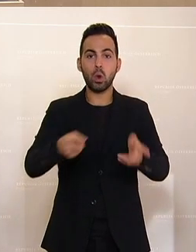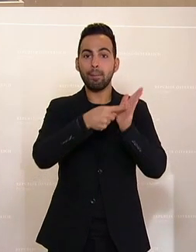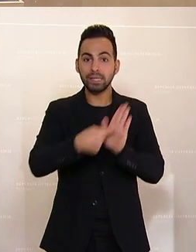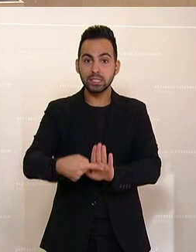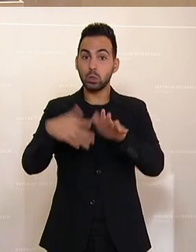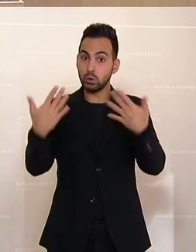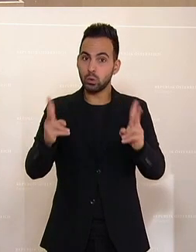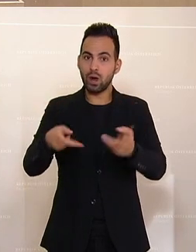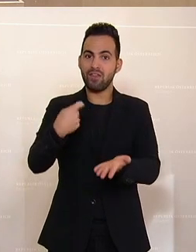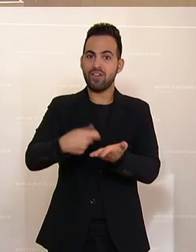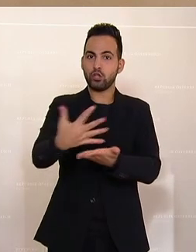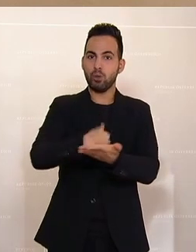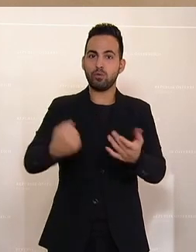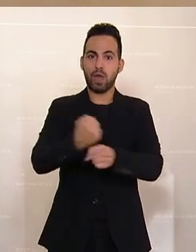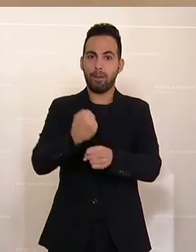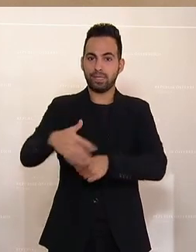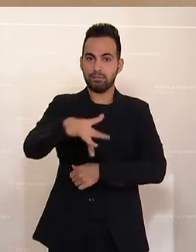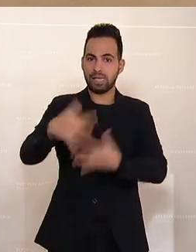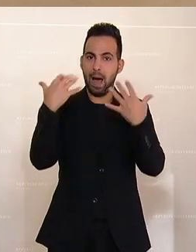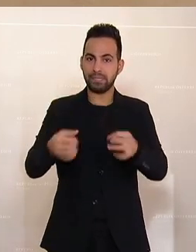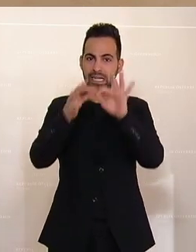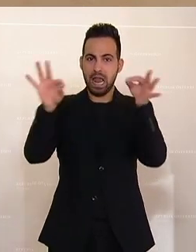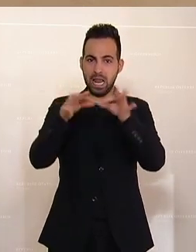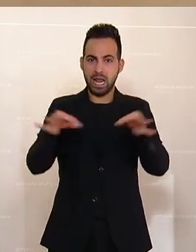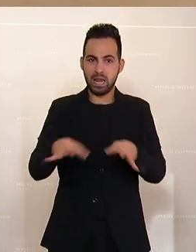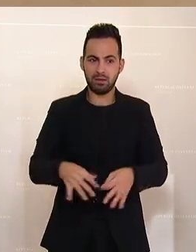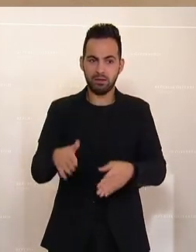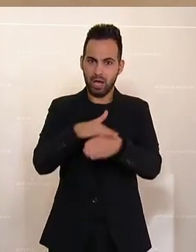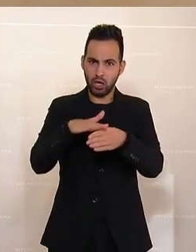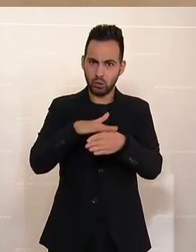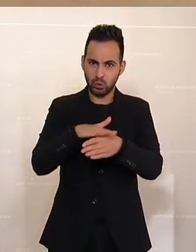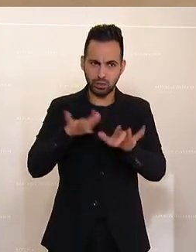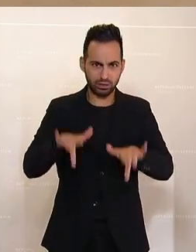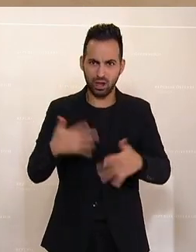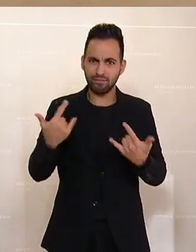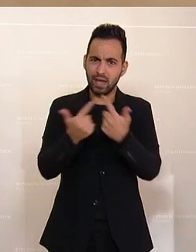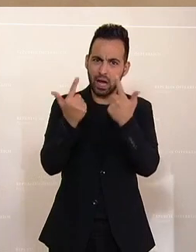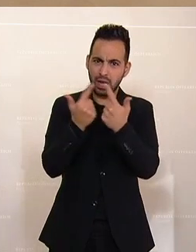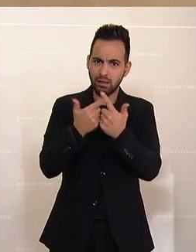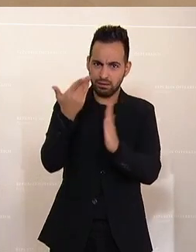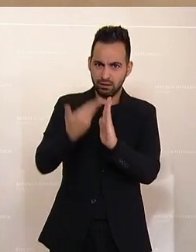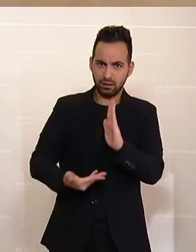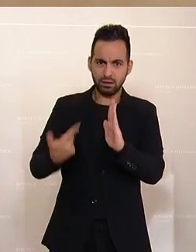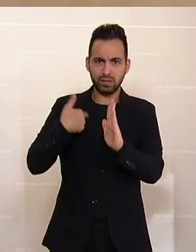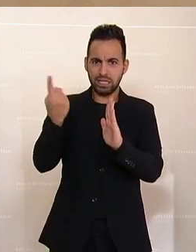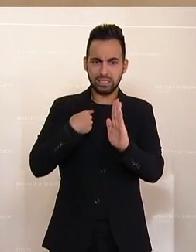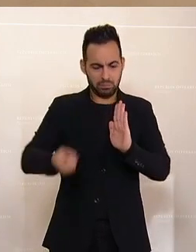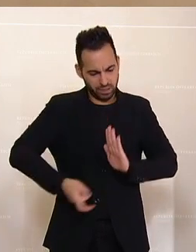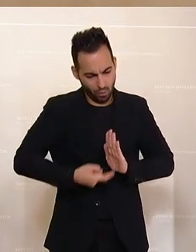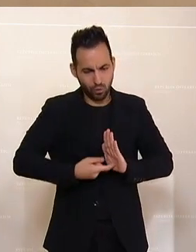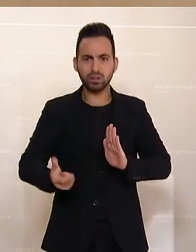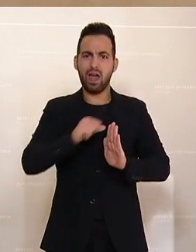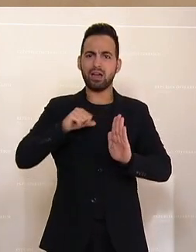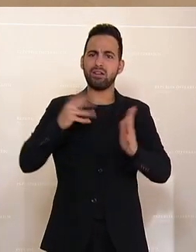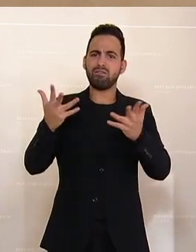Wertschöpfung und Arbeitsplätze zu sichern. Peter, kannst du nicht mit der Aussage erklären und das erklären, was ihr euch da jetzt selbst auffordert, was ist